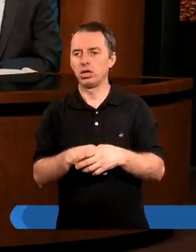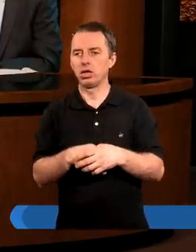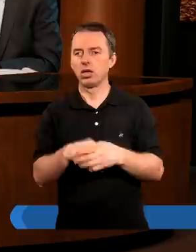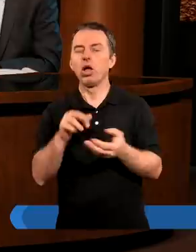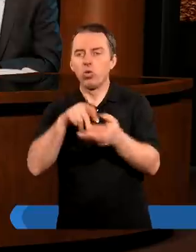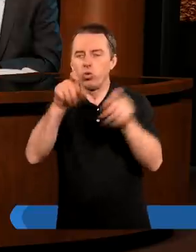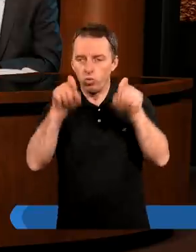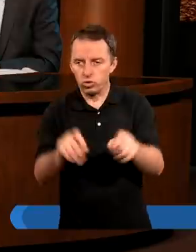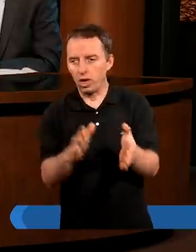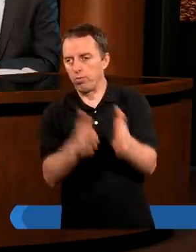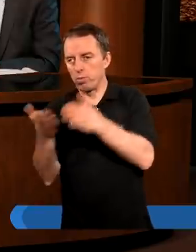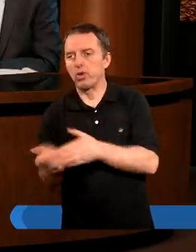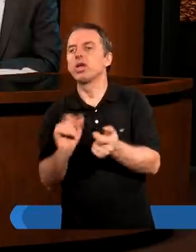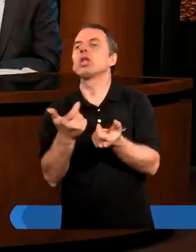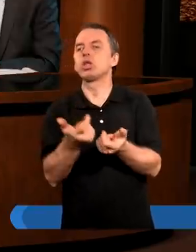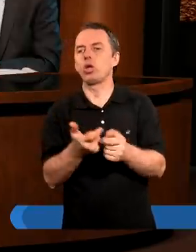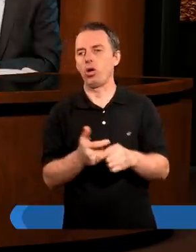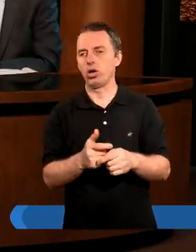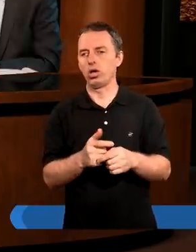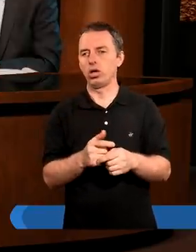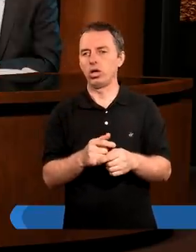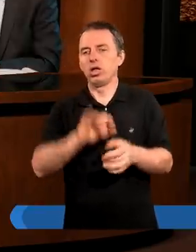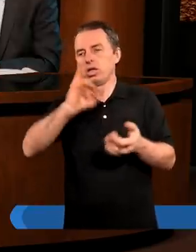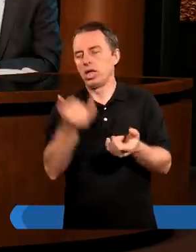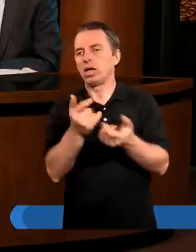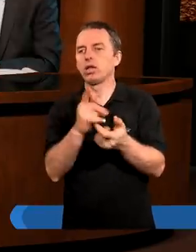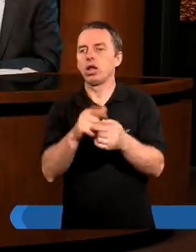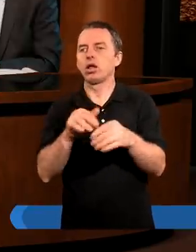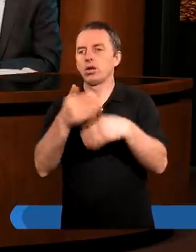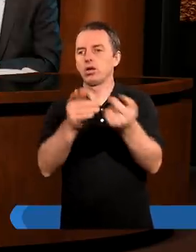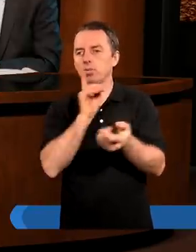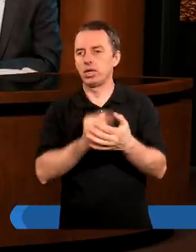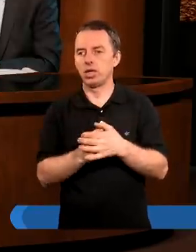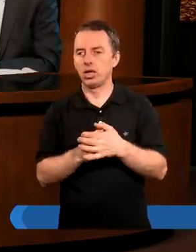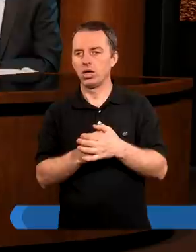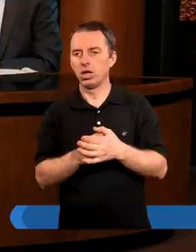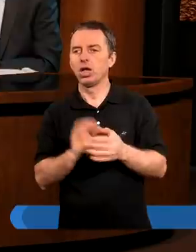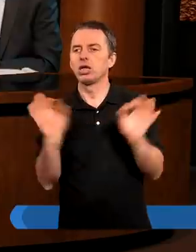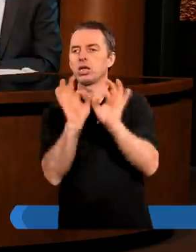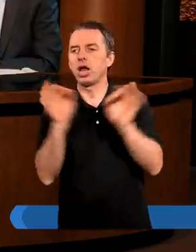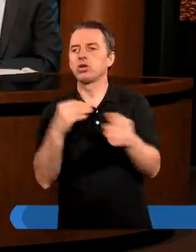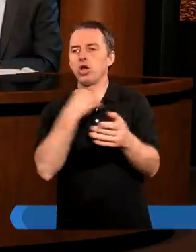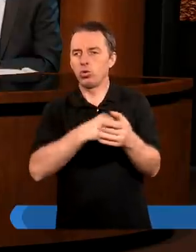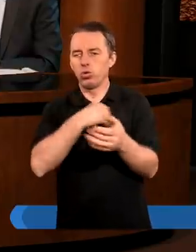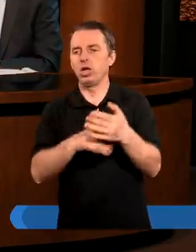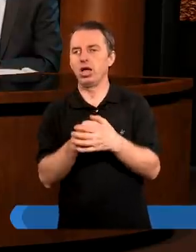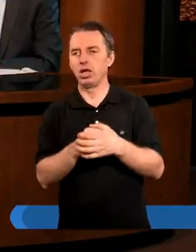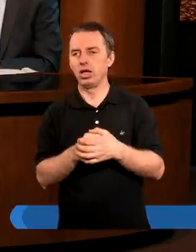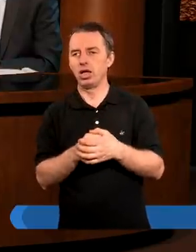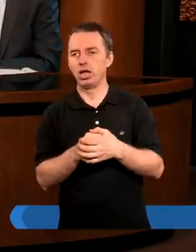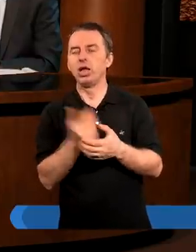Usiadł po prawicy bożej. I co? 2000 lat już siedzi. Strasznie nudne by to było, nie?